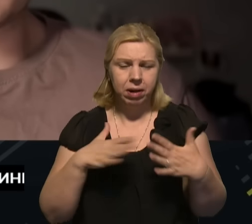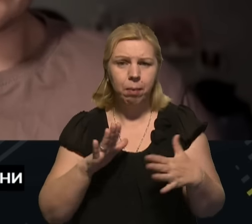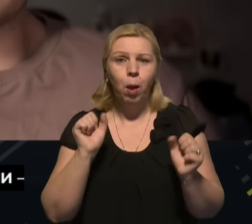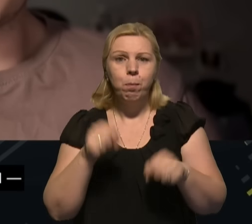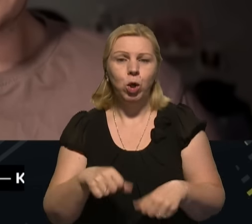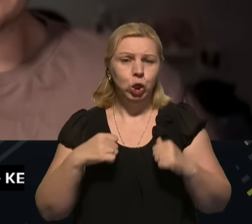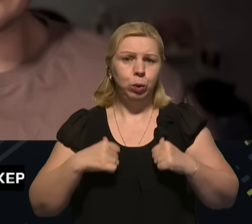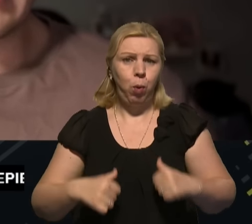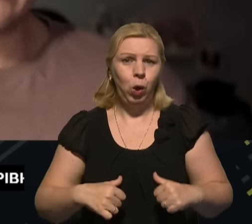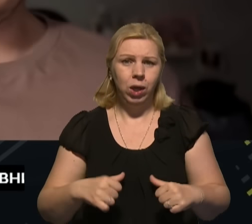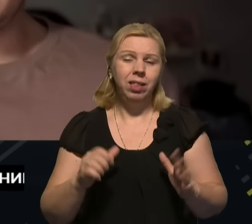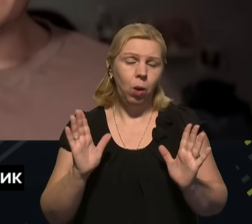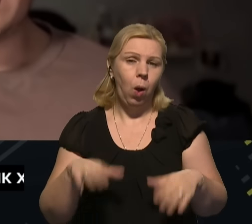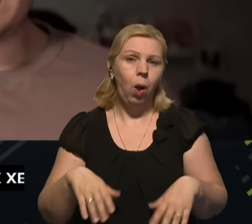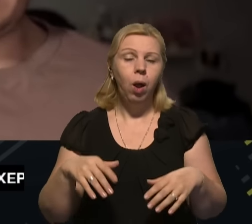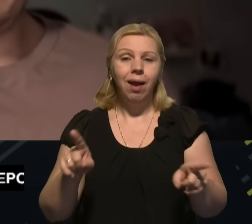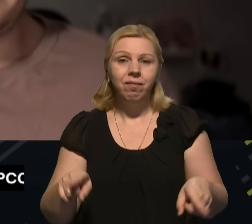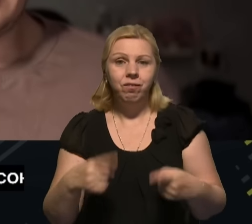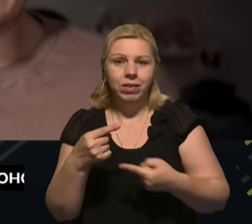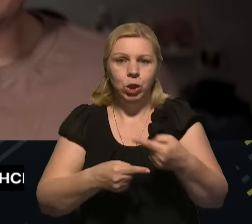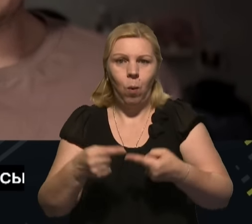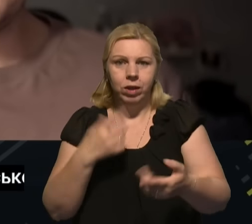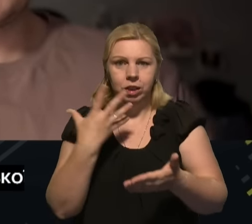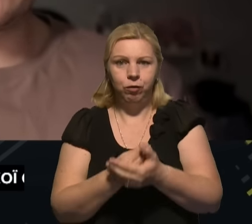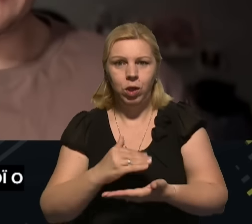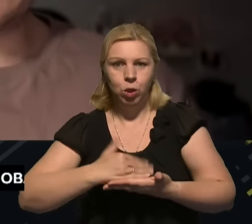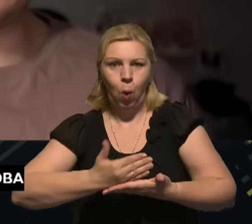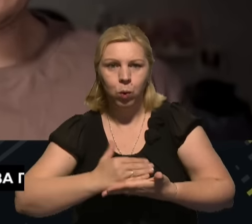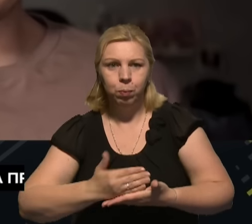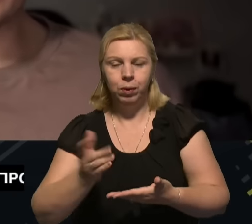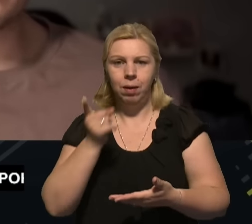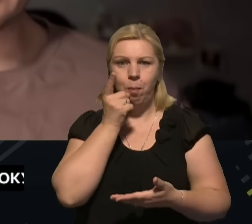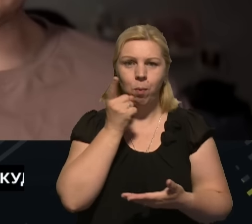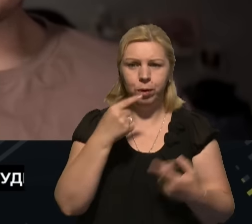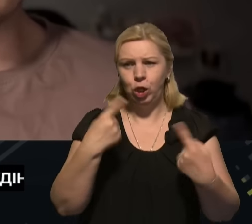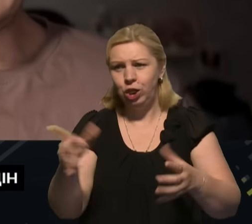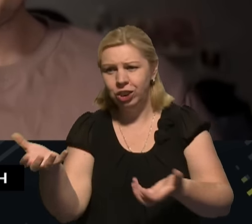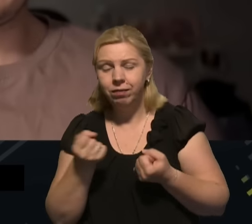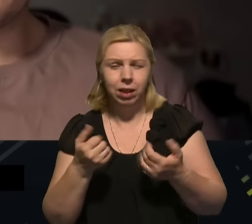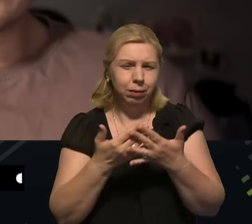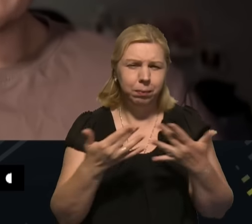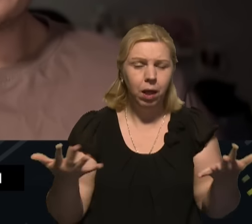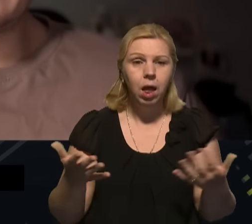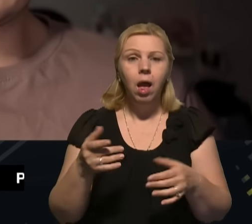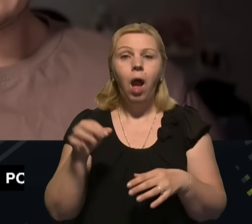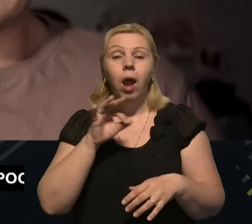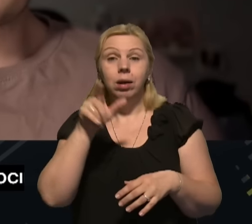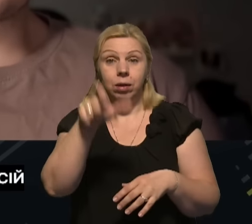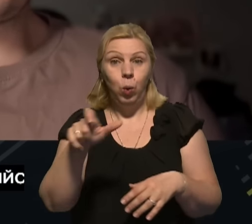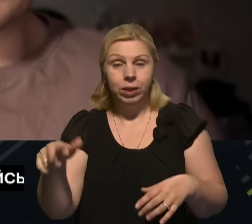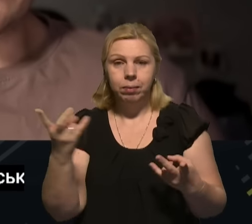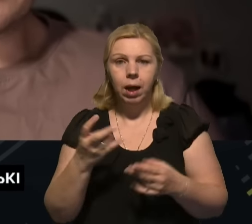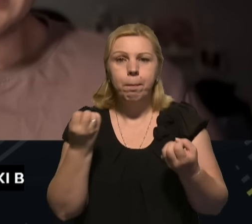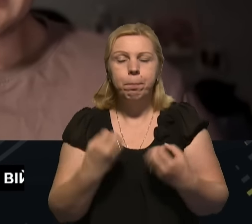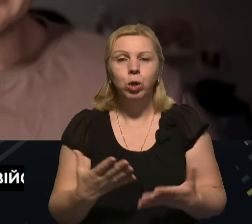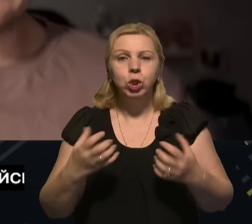просто спокійно обійти, відновивши свої пристрої, чи взявши інше, чи щось таке. Тому користувачам треба просто